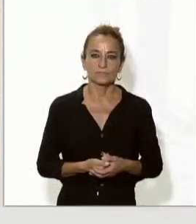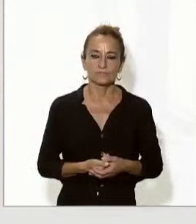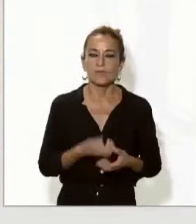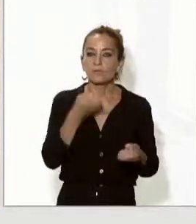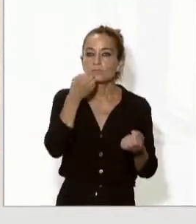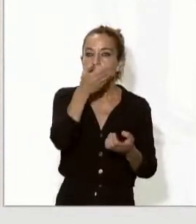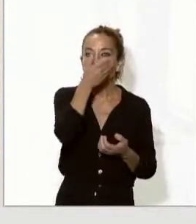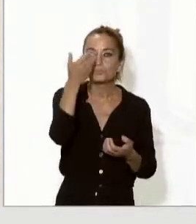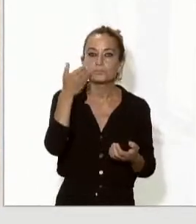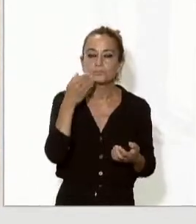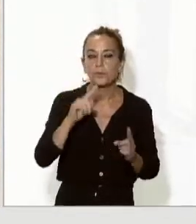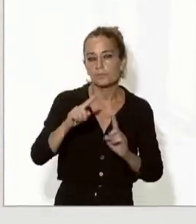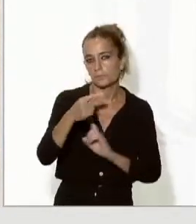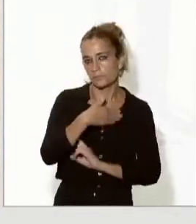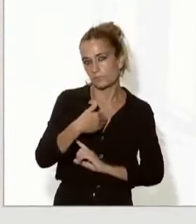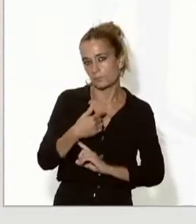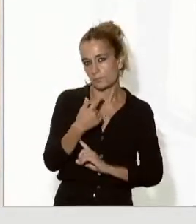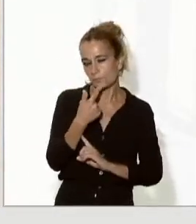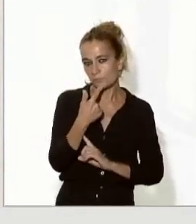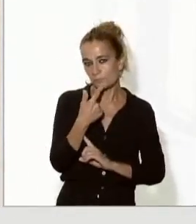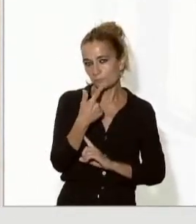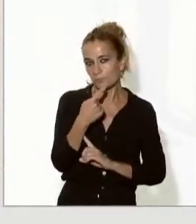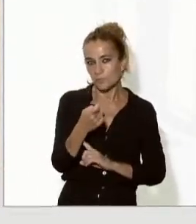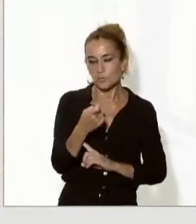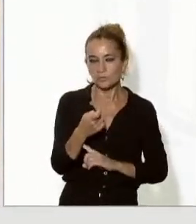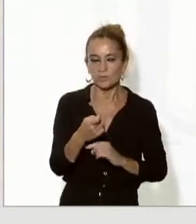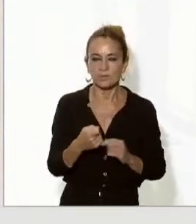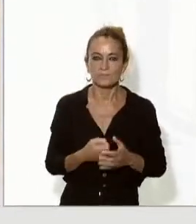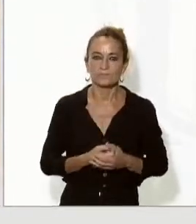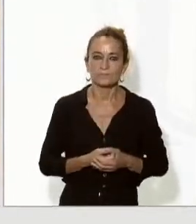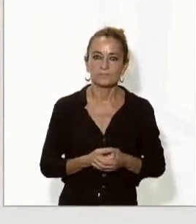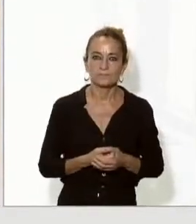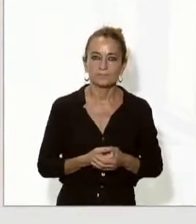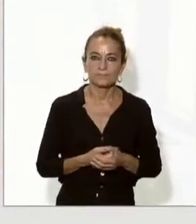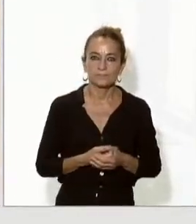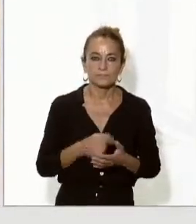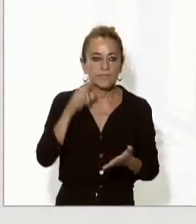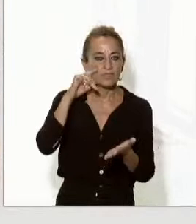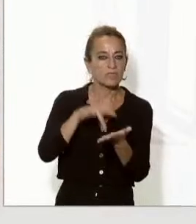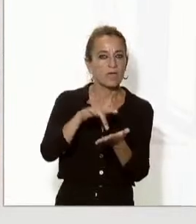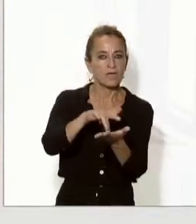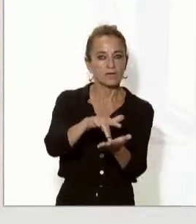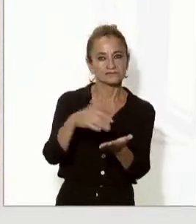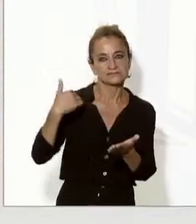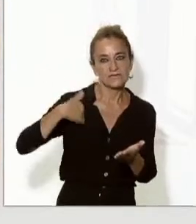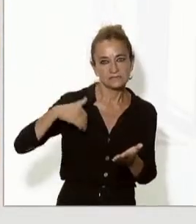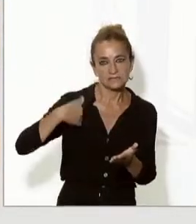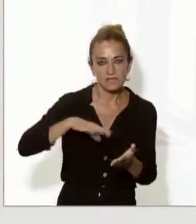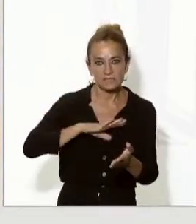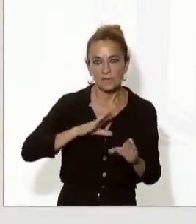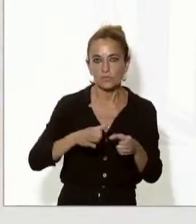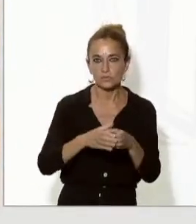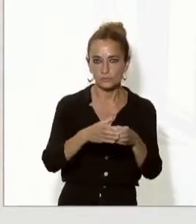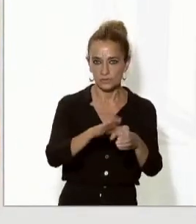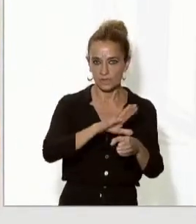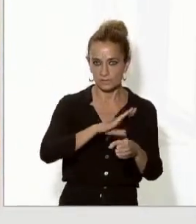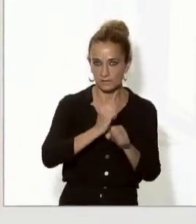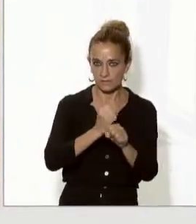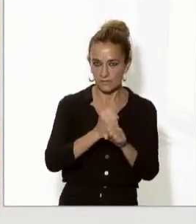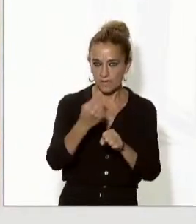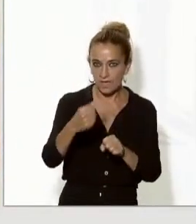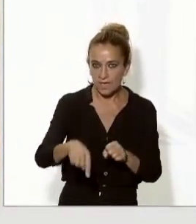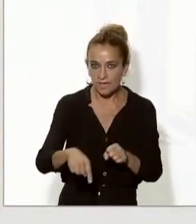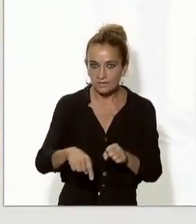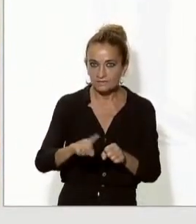Bona tarda. Primer de tot, els hi volia demanar, no sé si tenen ja unes dates o uns timings d'aquests grups de treball, sobretot per